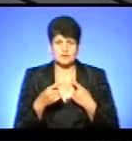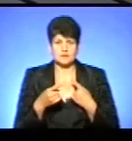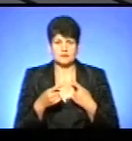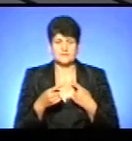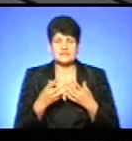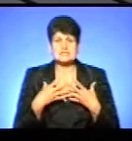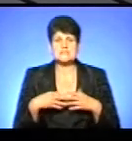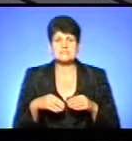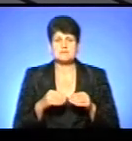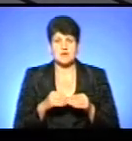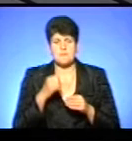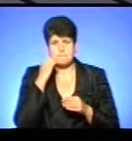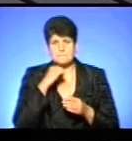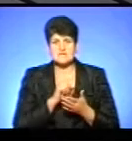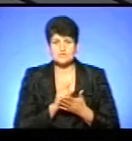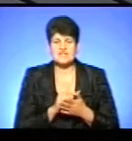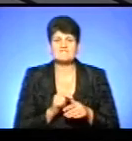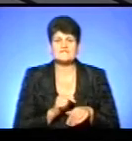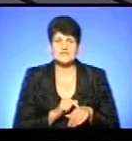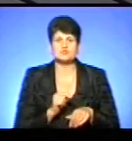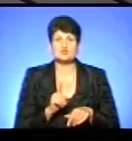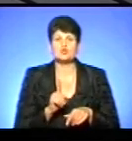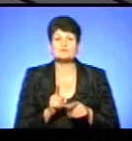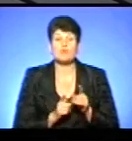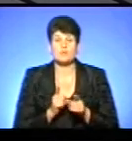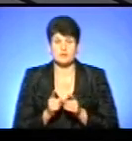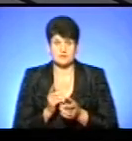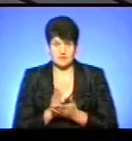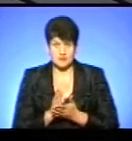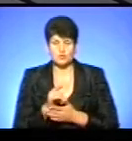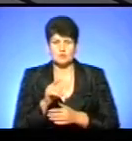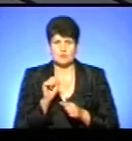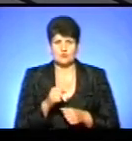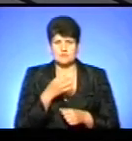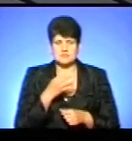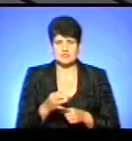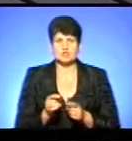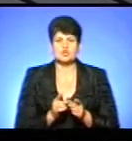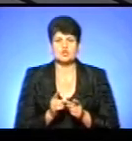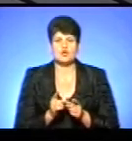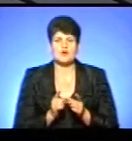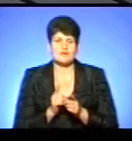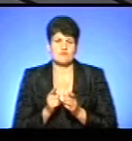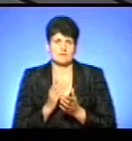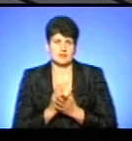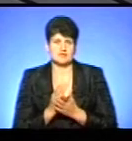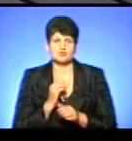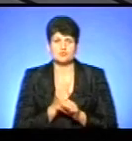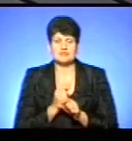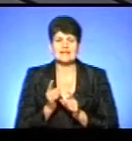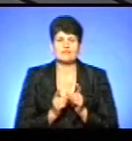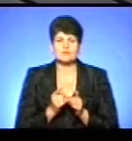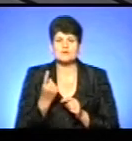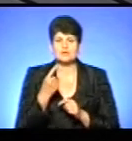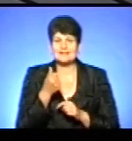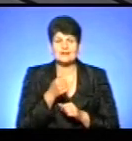сім'я, пенсіонери відчують, що щось помінялося, от тоді ми можемо сказати, що реформа відбулася. Звичайно, зробити реформу за один рік